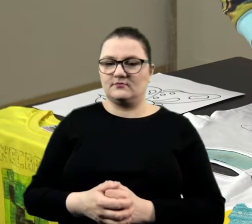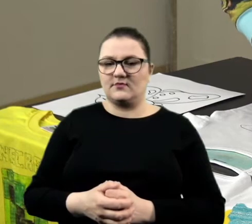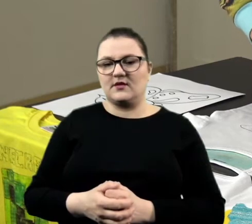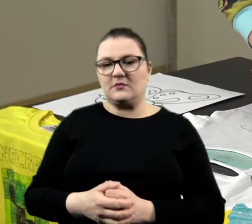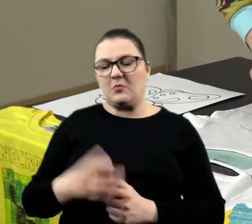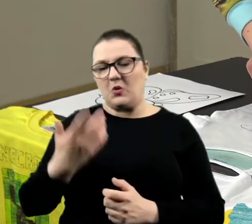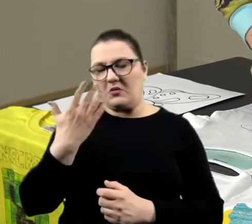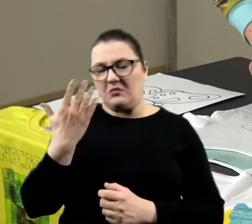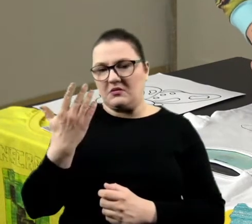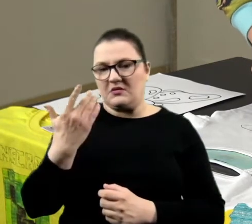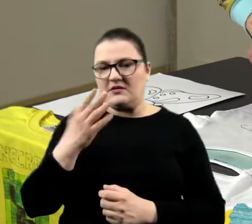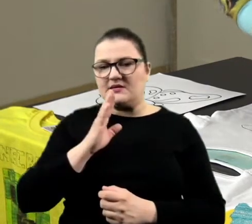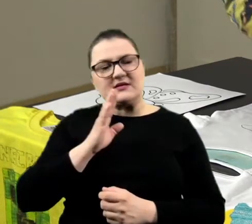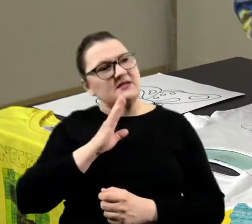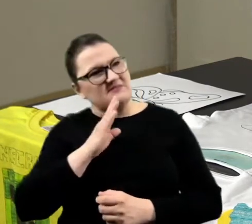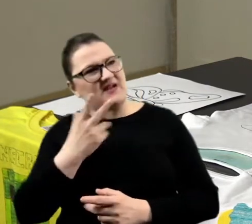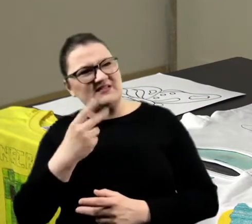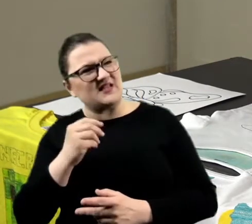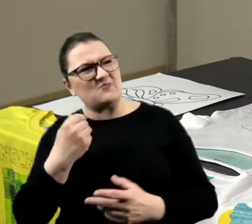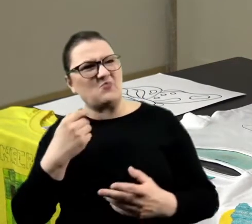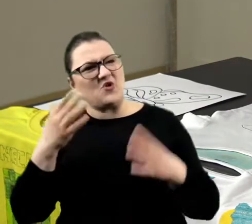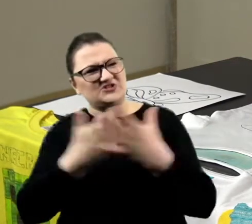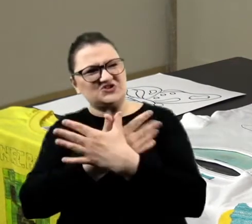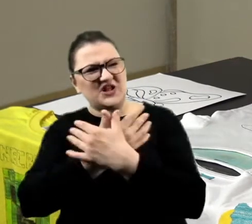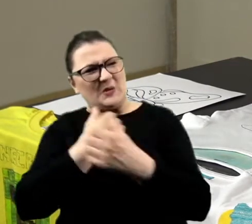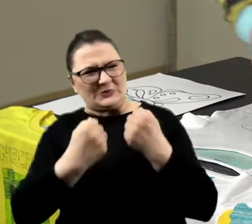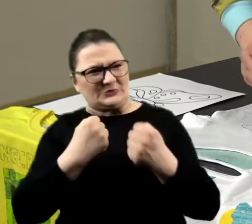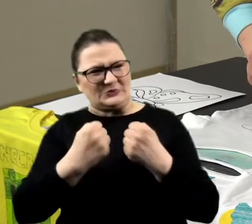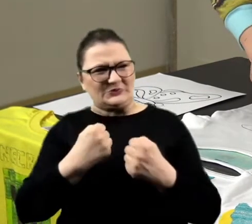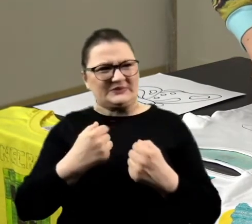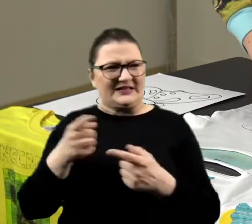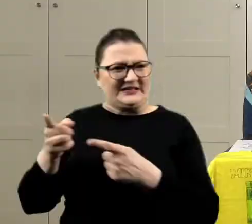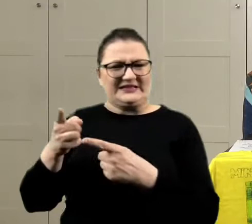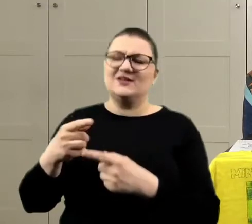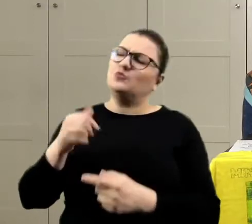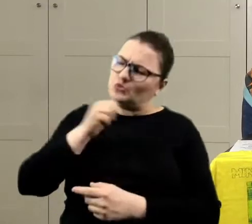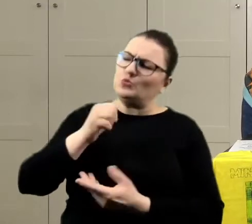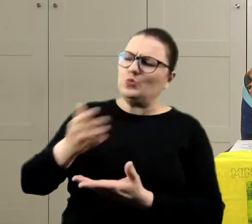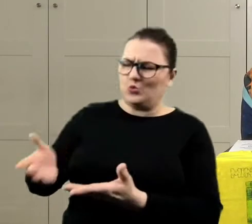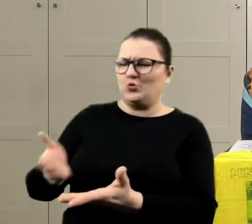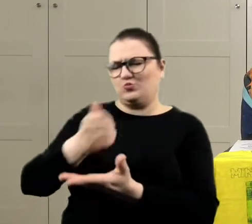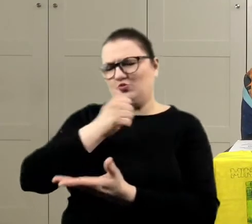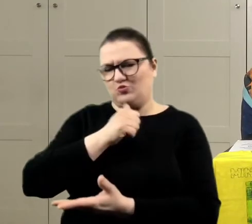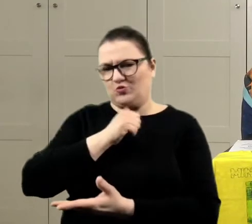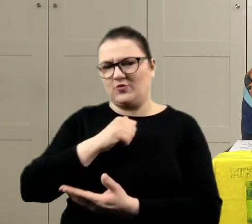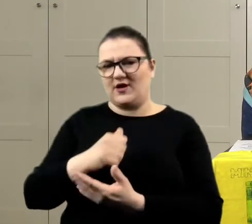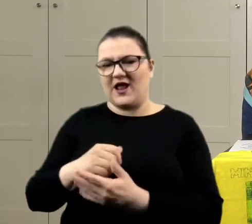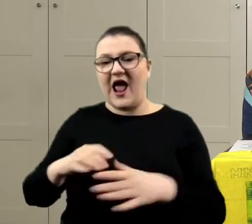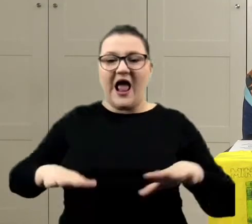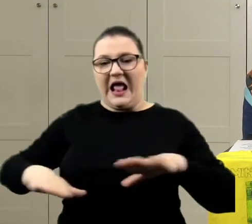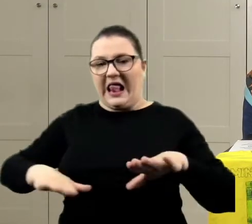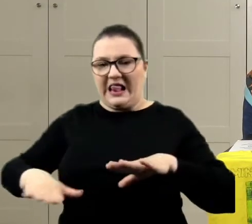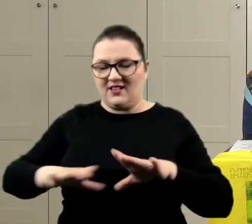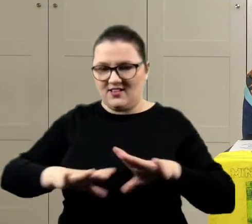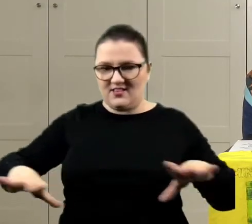skrzydełka są trudne. Spróbujesz, spróbujesz, ale nie trzej stołem, bo będzie